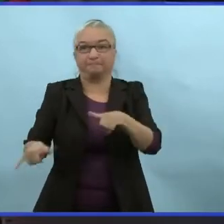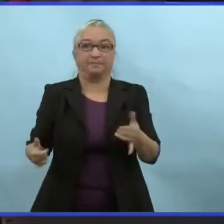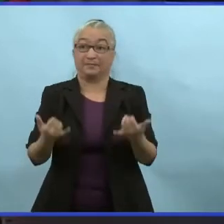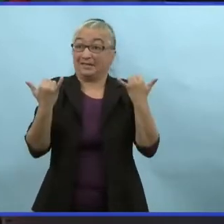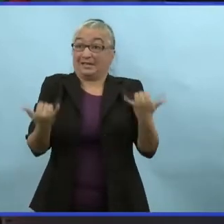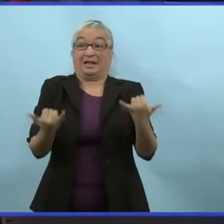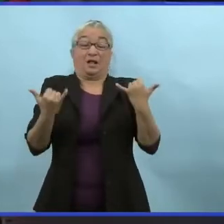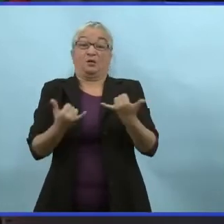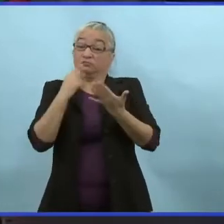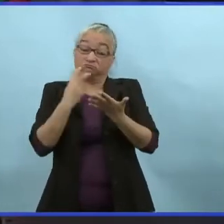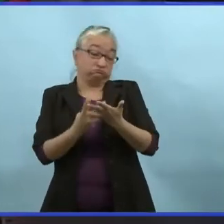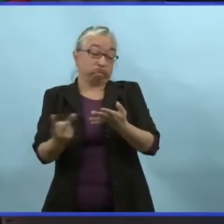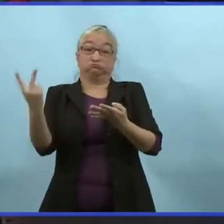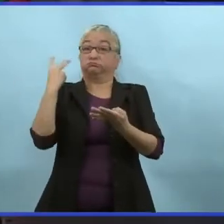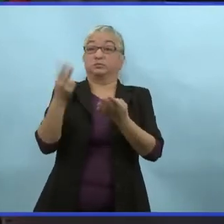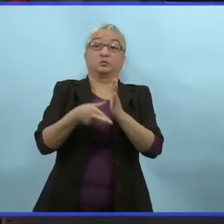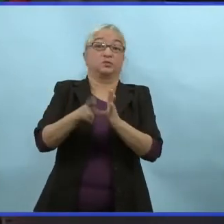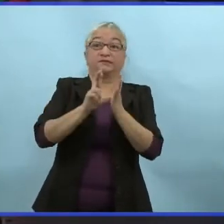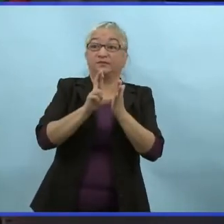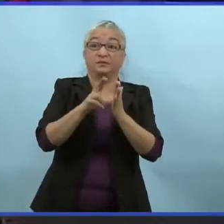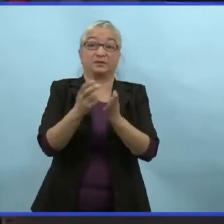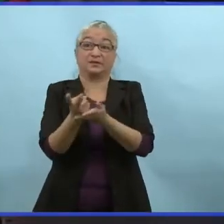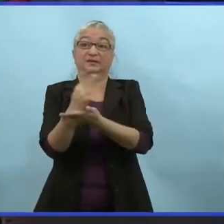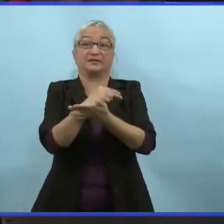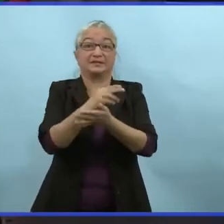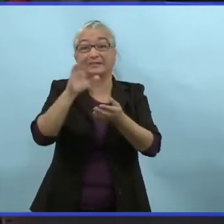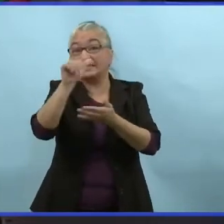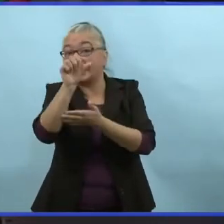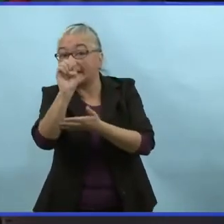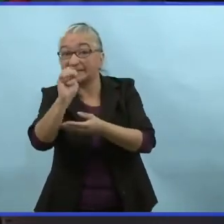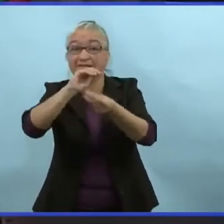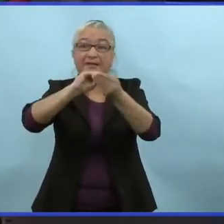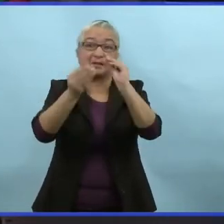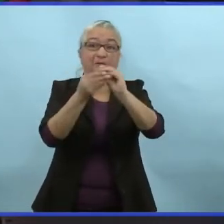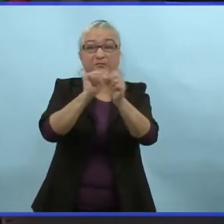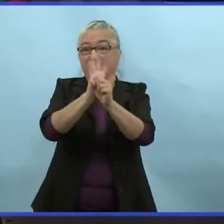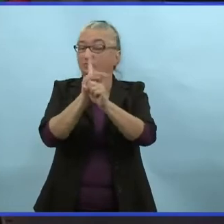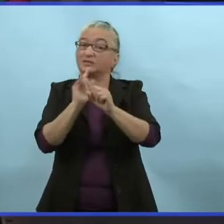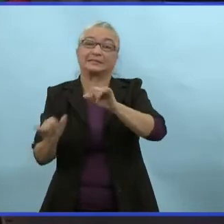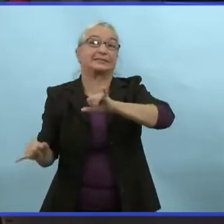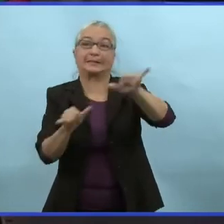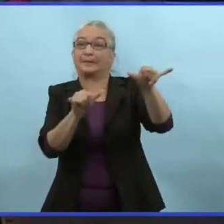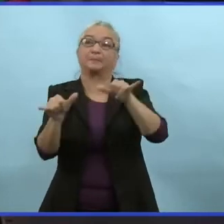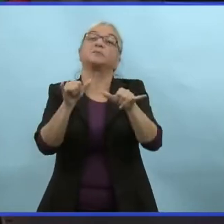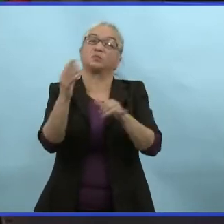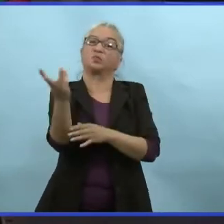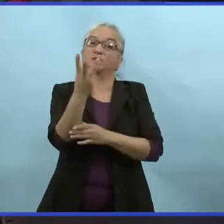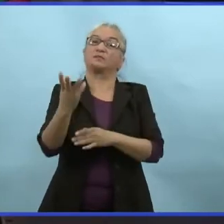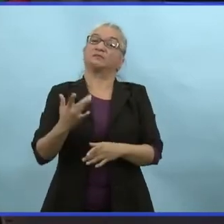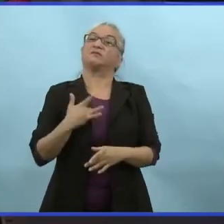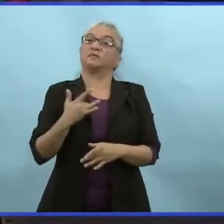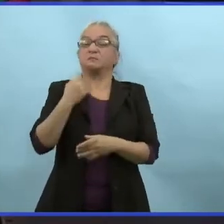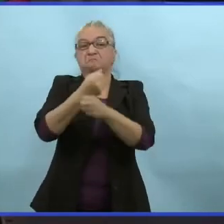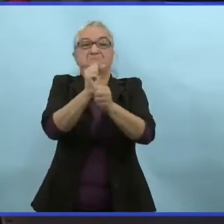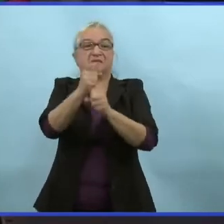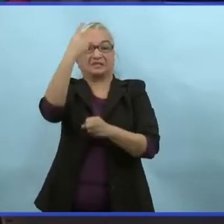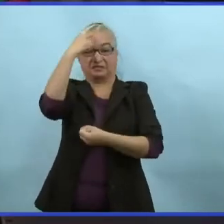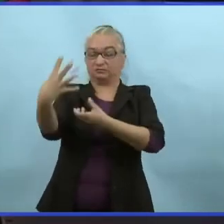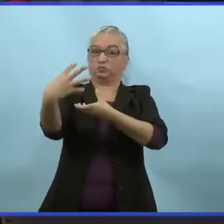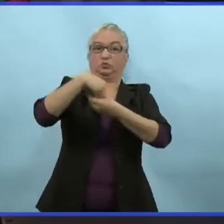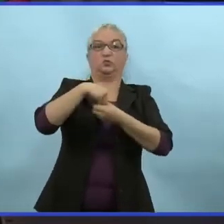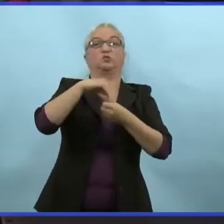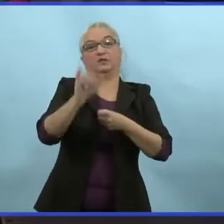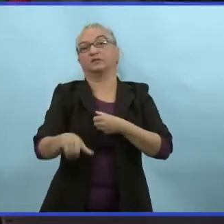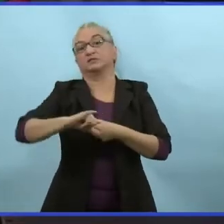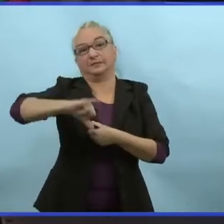Donc, examiner les données, le nombre de cas, le taux de vaccination, ça semble logique maintenant de les traiter comme Winnipeg et le